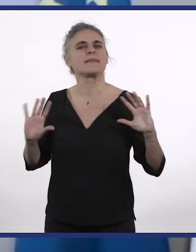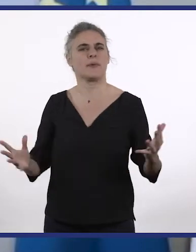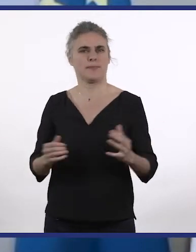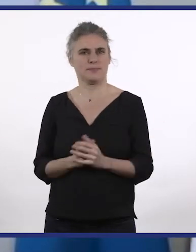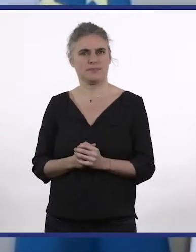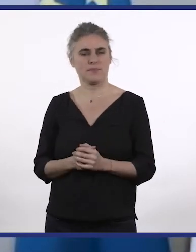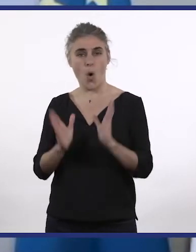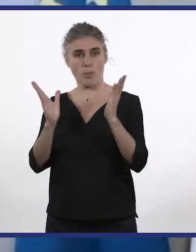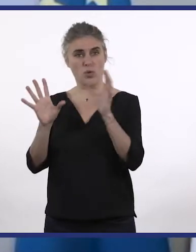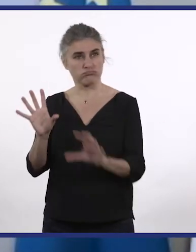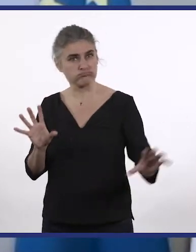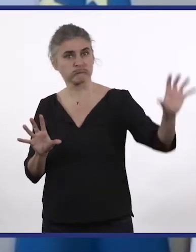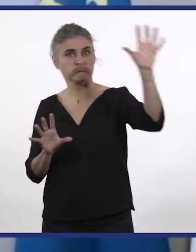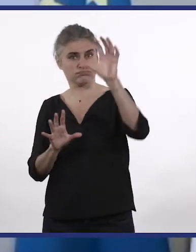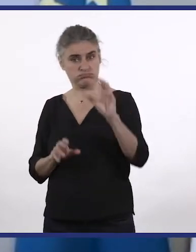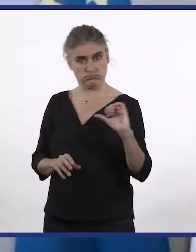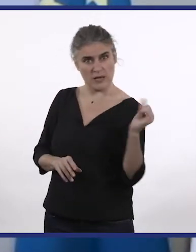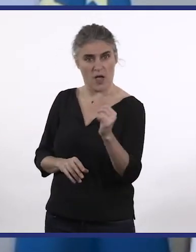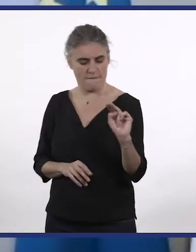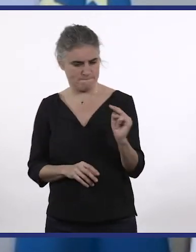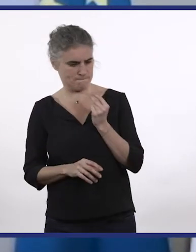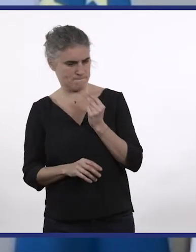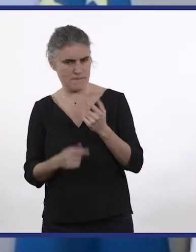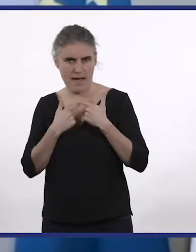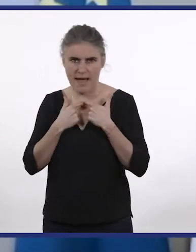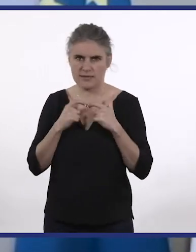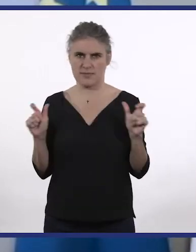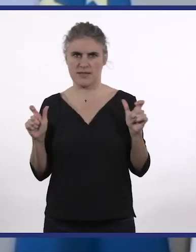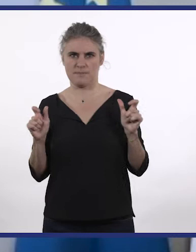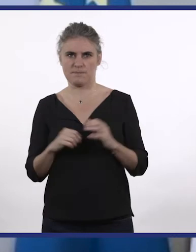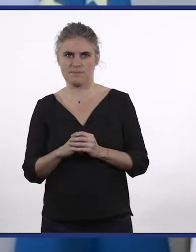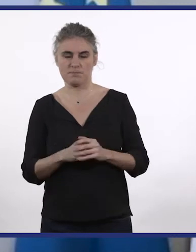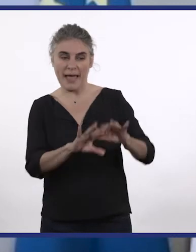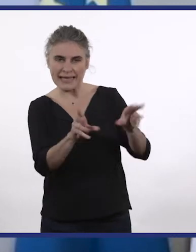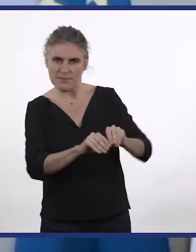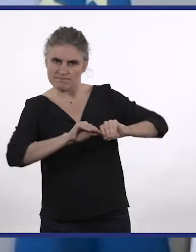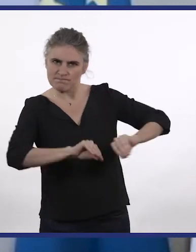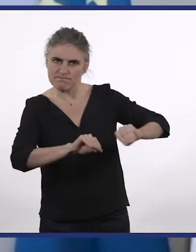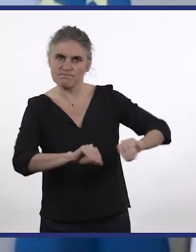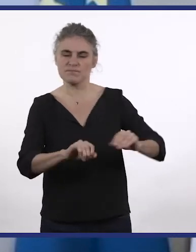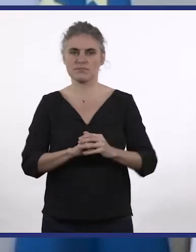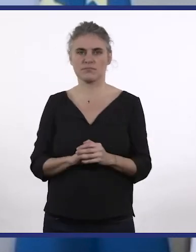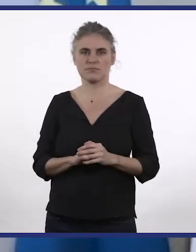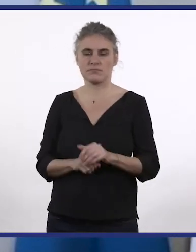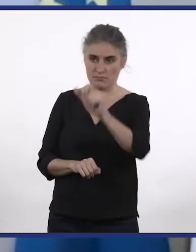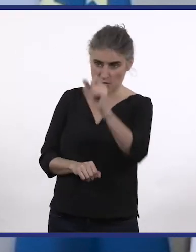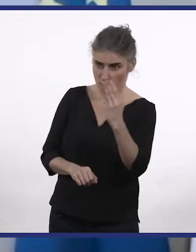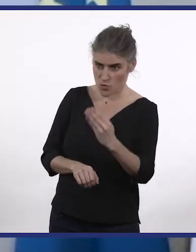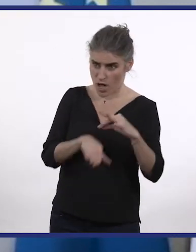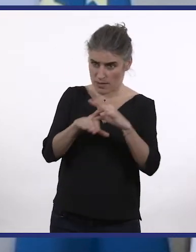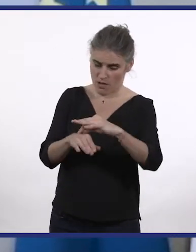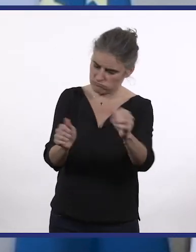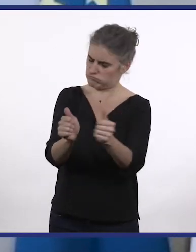concrètement, cela signifie que chaque hôpital doit travailler sur son accessibilité, la formation de ses équipes, la présence des